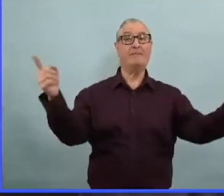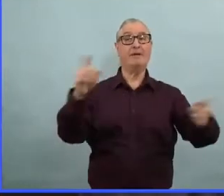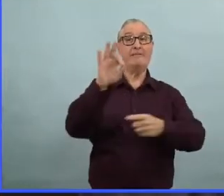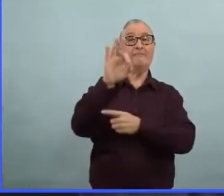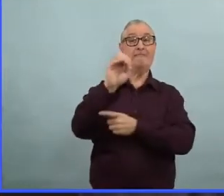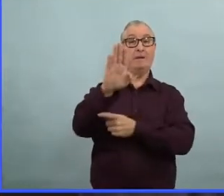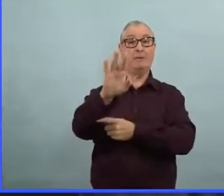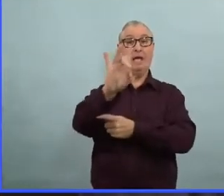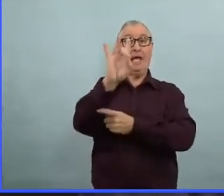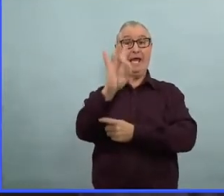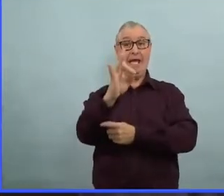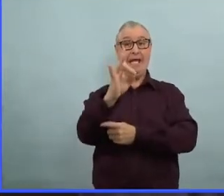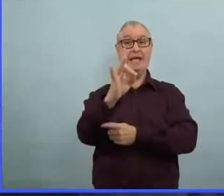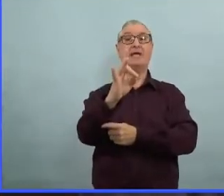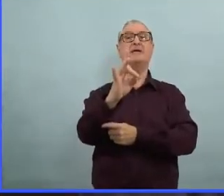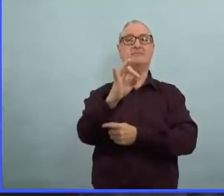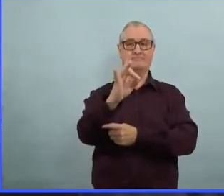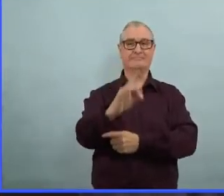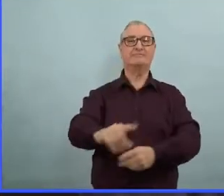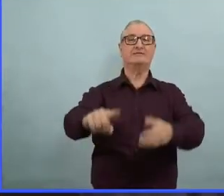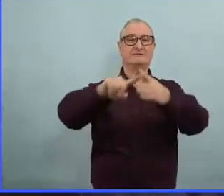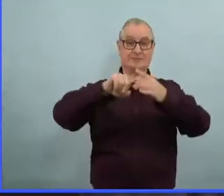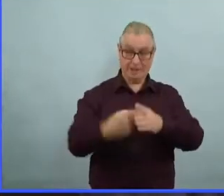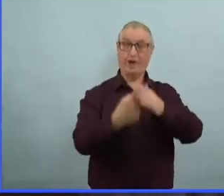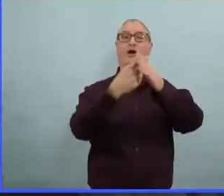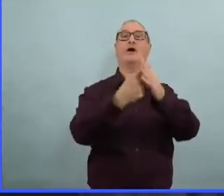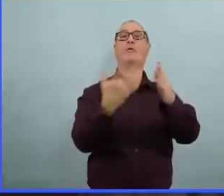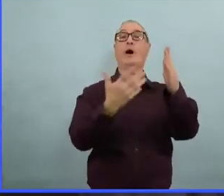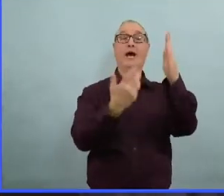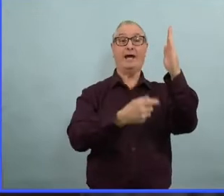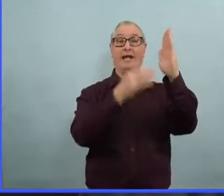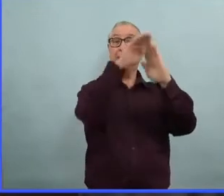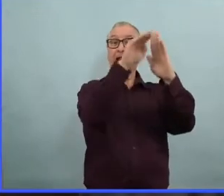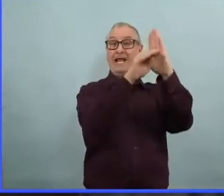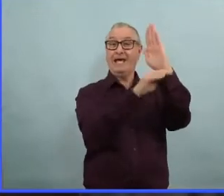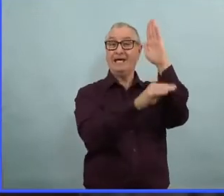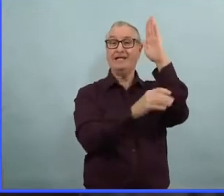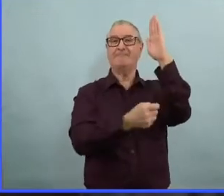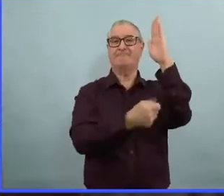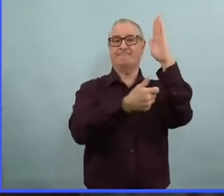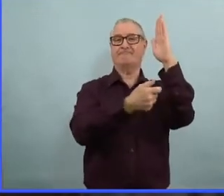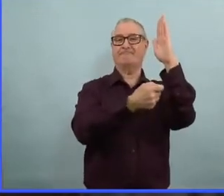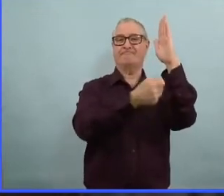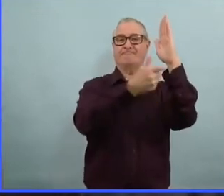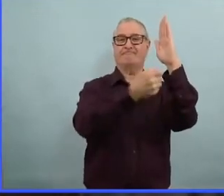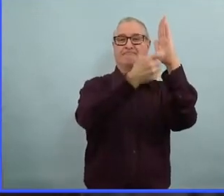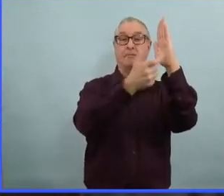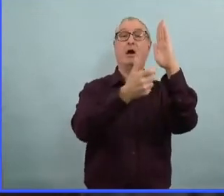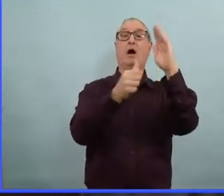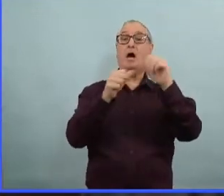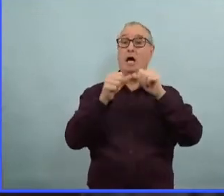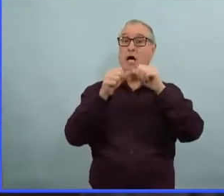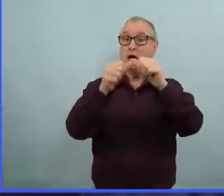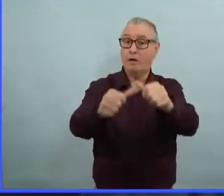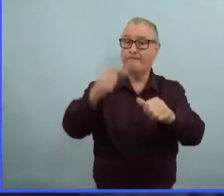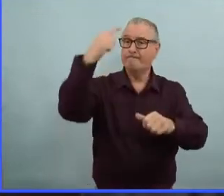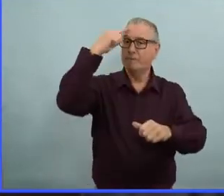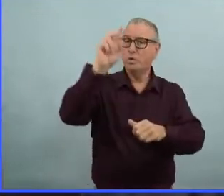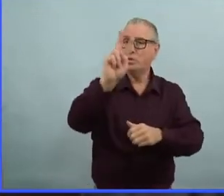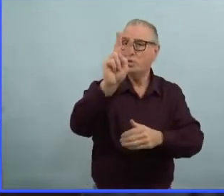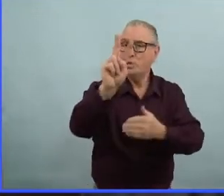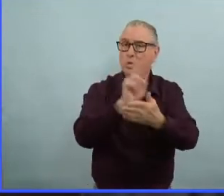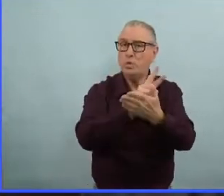à assouplir certaines des restrictions. Ces nouvelles mesures vont être en vigueur pendant deux semaines jusqu'au 22